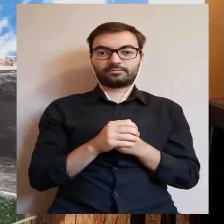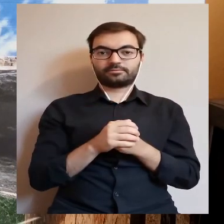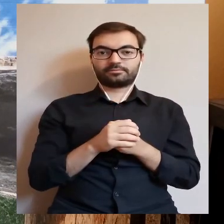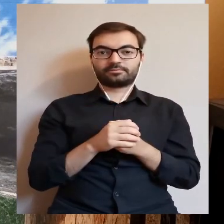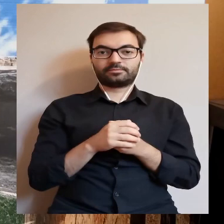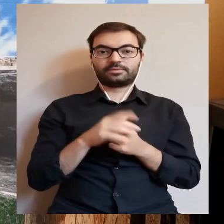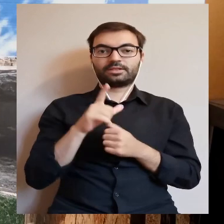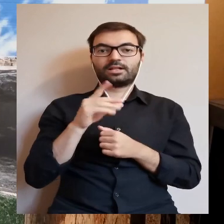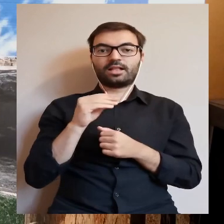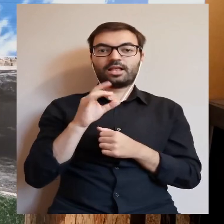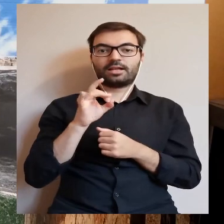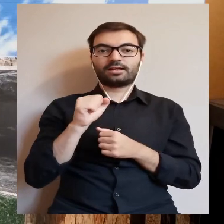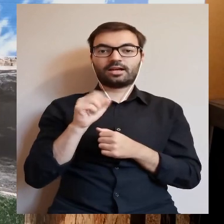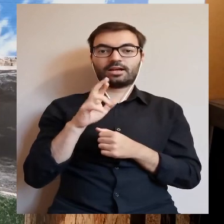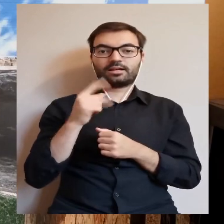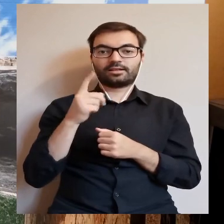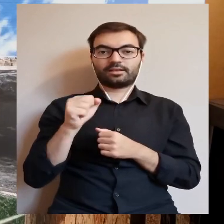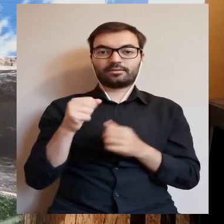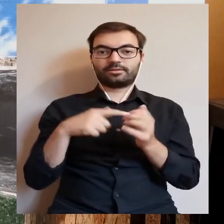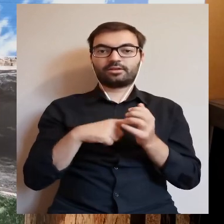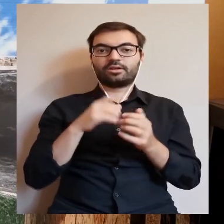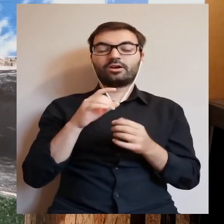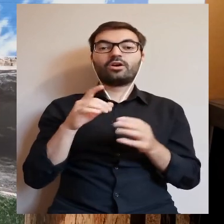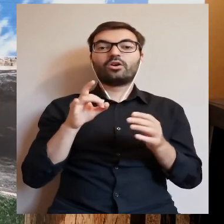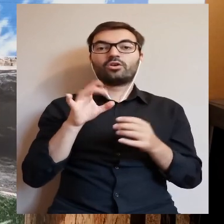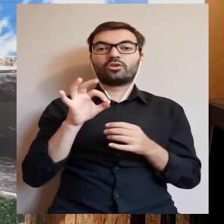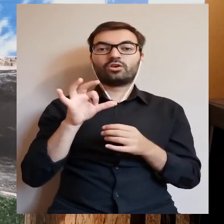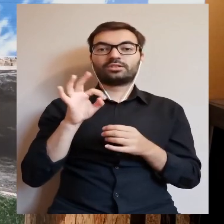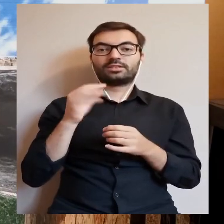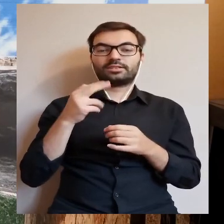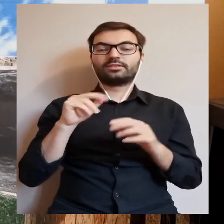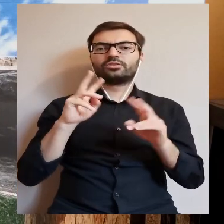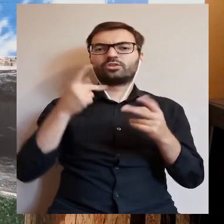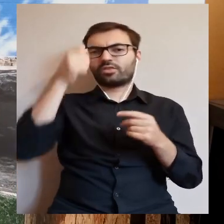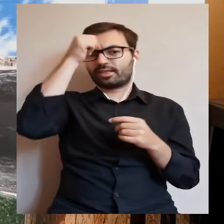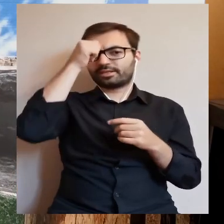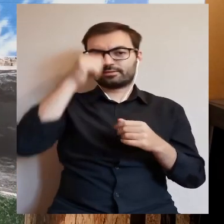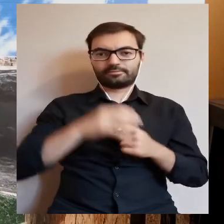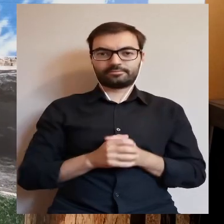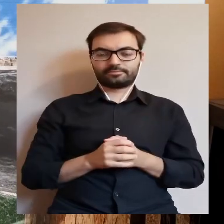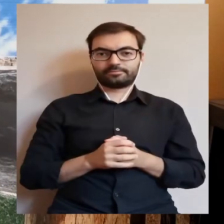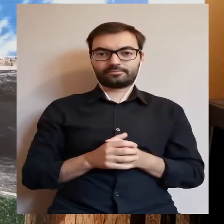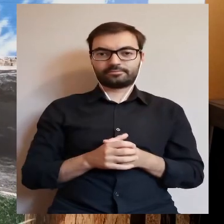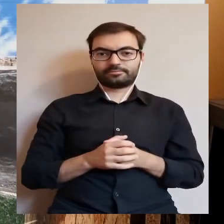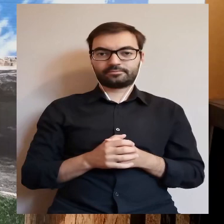z miejscowością Legarda. A co do samego Gostynina, skąd się wzięła ta nazwa?